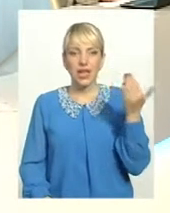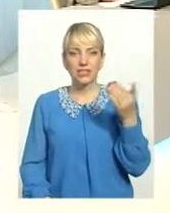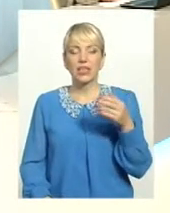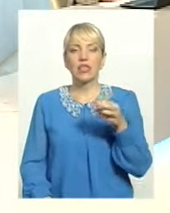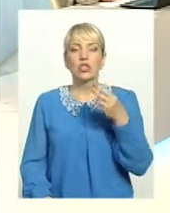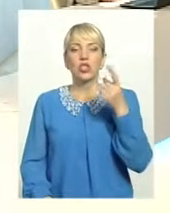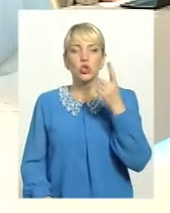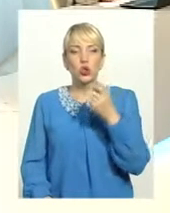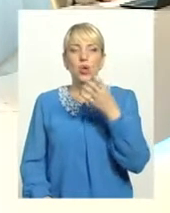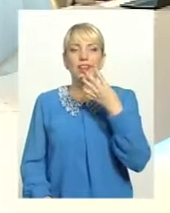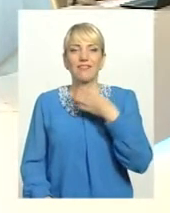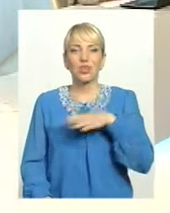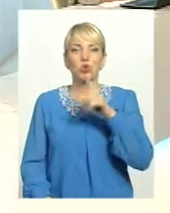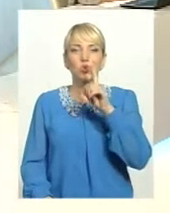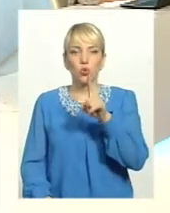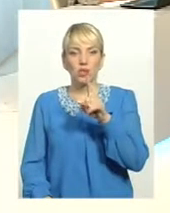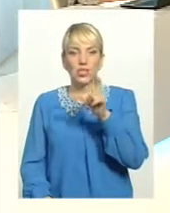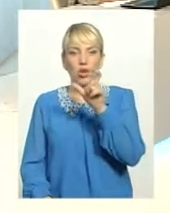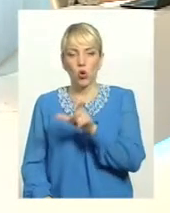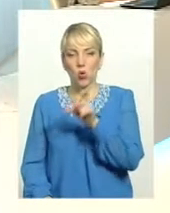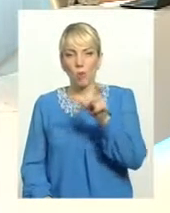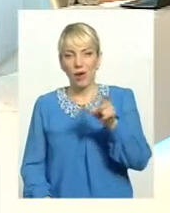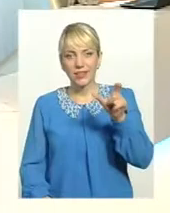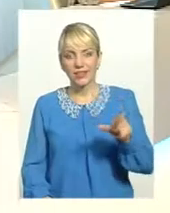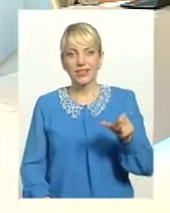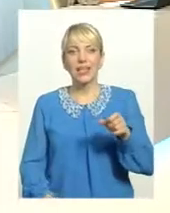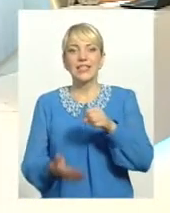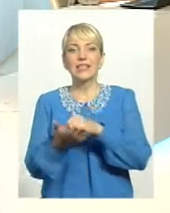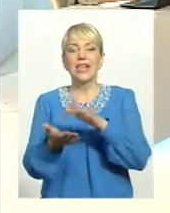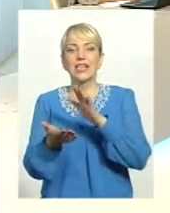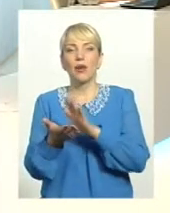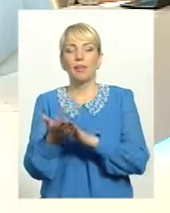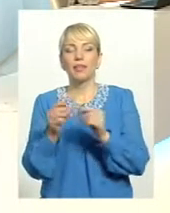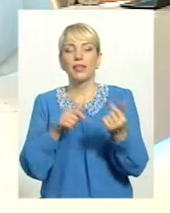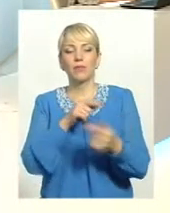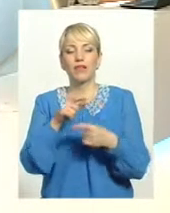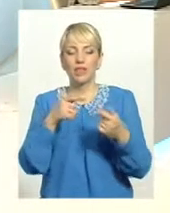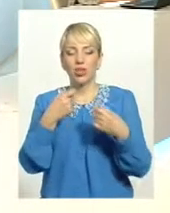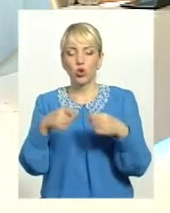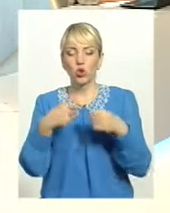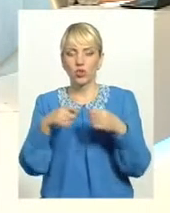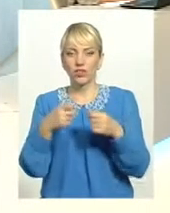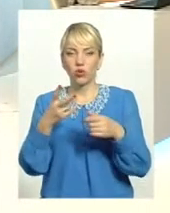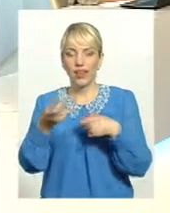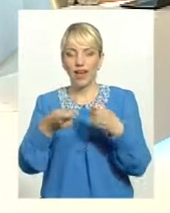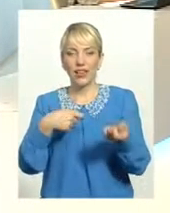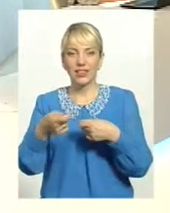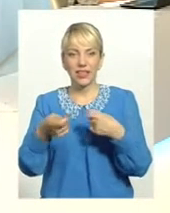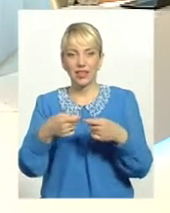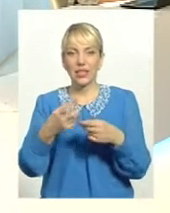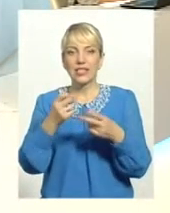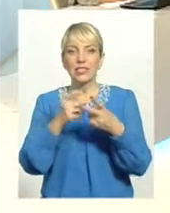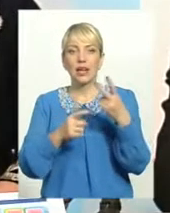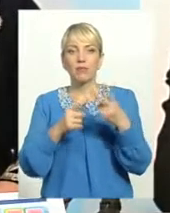191 громадянин зареєструвався підприємцями на роздрібну торгівлю на ринках. Це тільки на ринку, за півтора